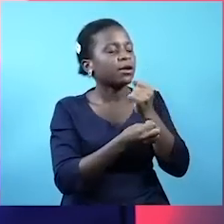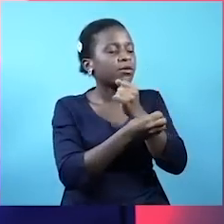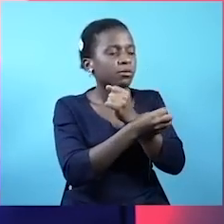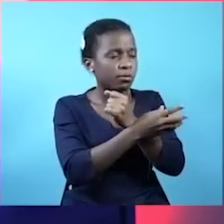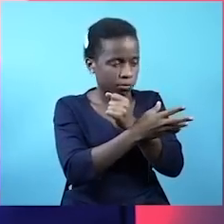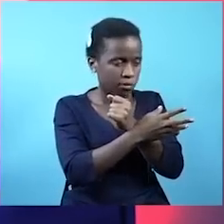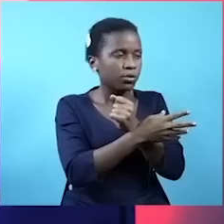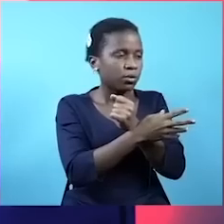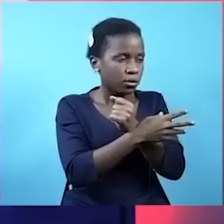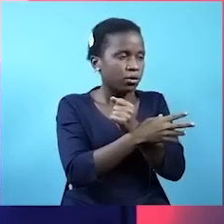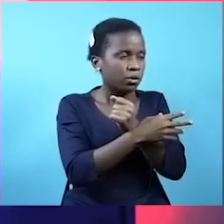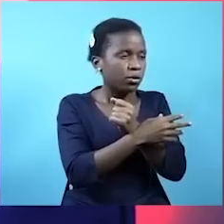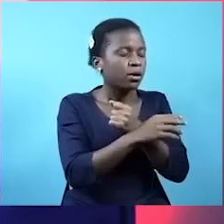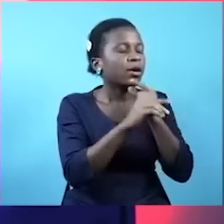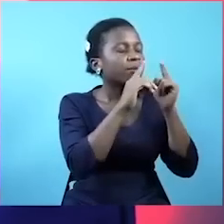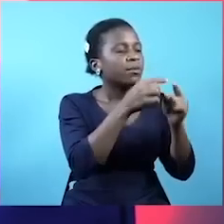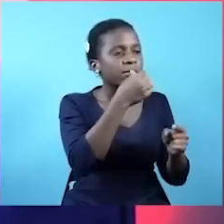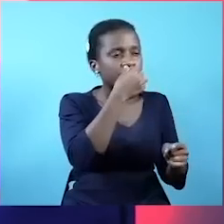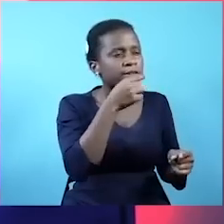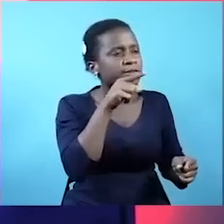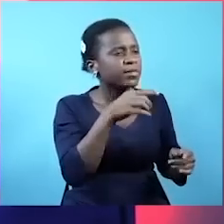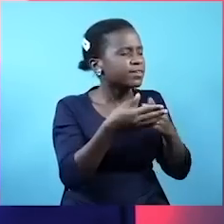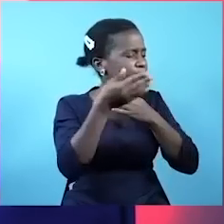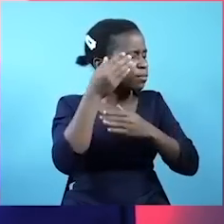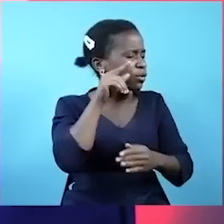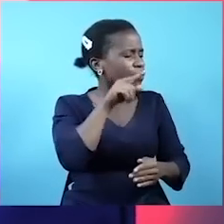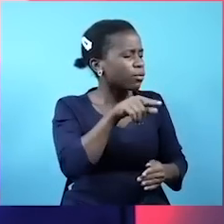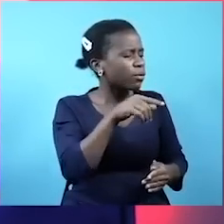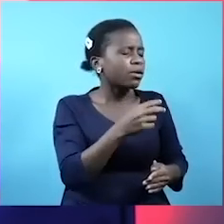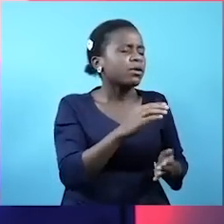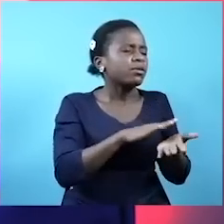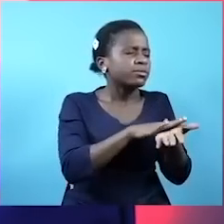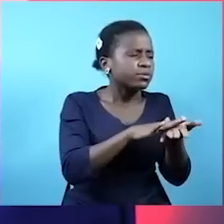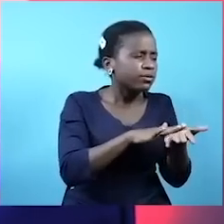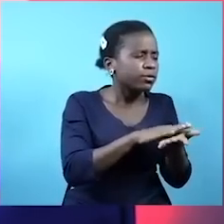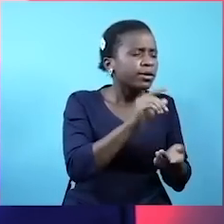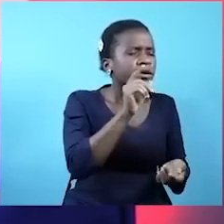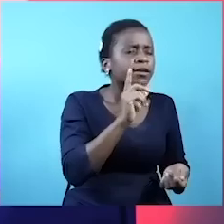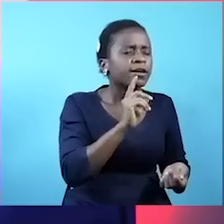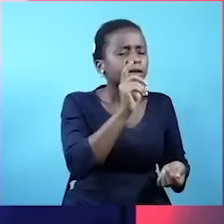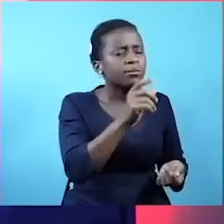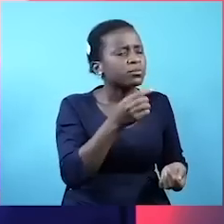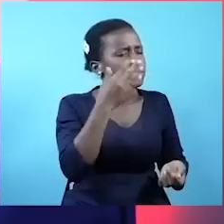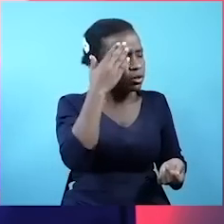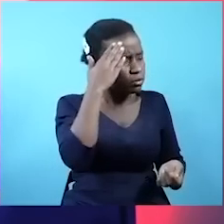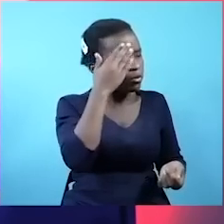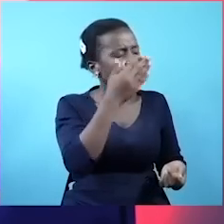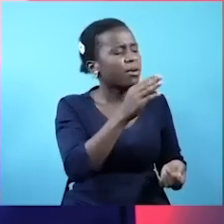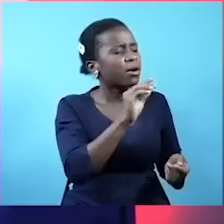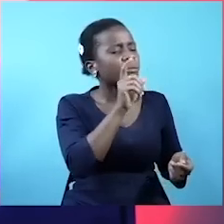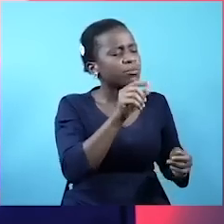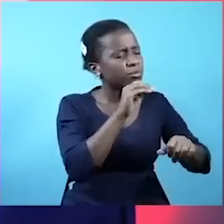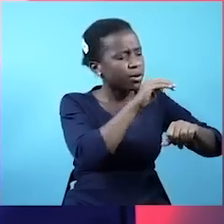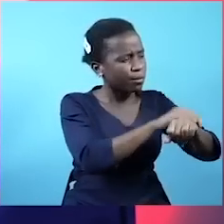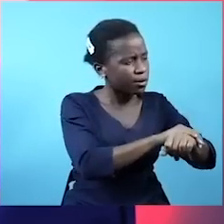sema msafi kabisa kabisa mbae. Hata rafikinzaki watajua. Ukikamato na huyu mtu umekura rushu meisha. Watu wate watakua nani.